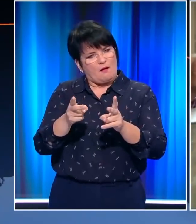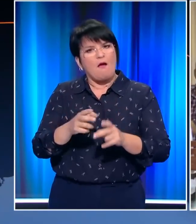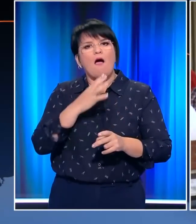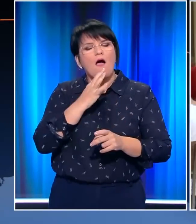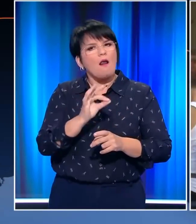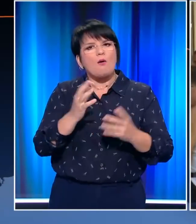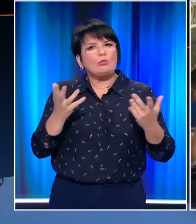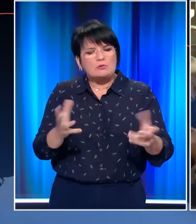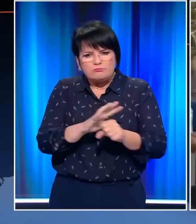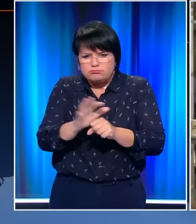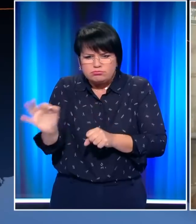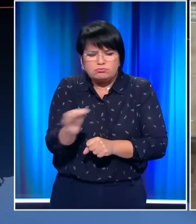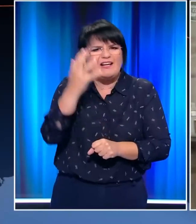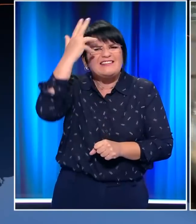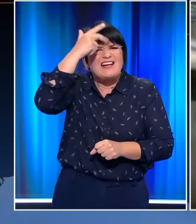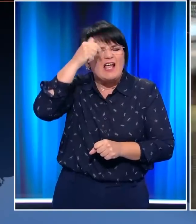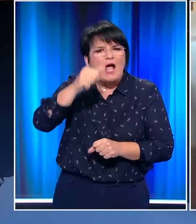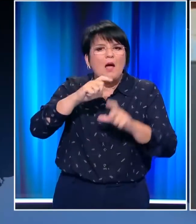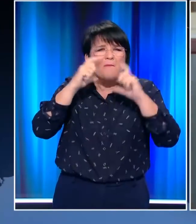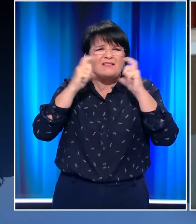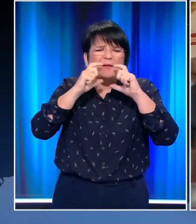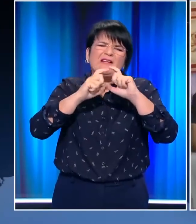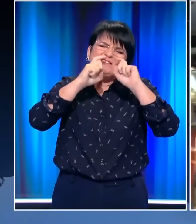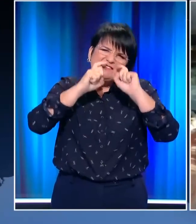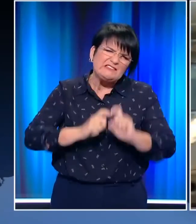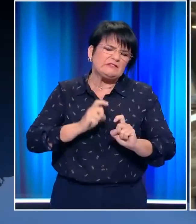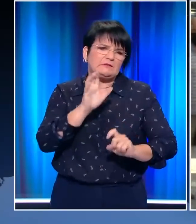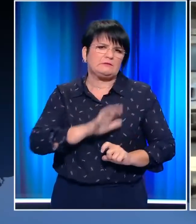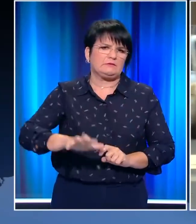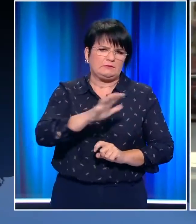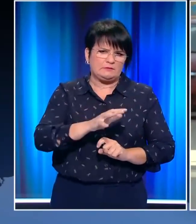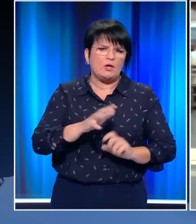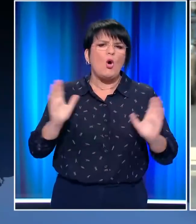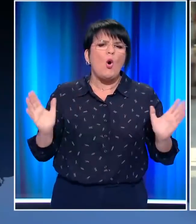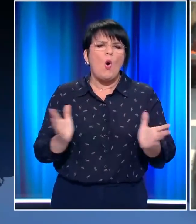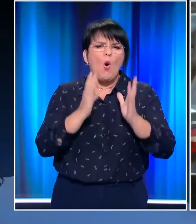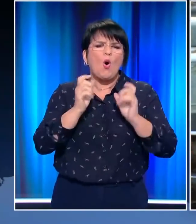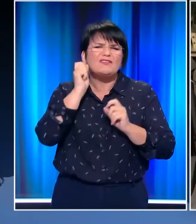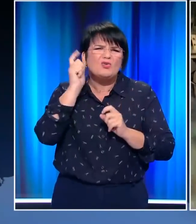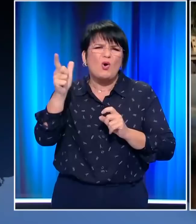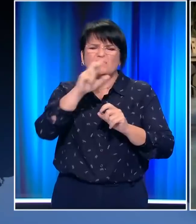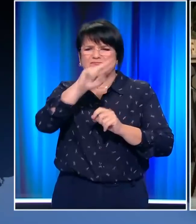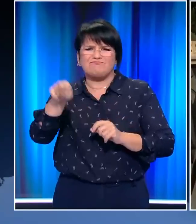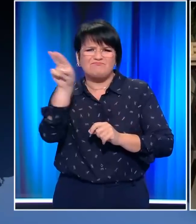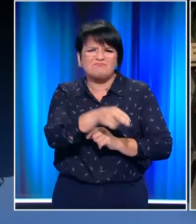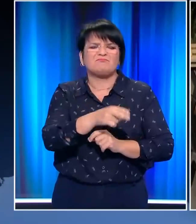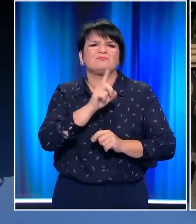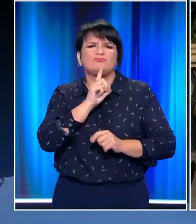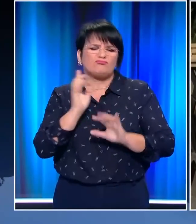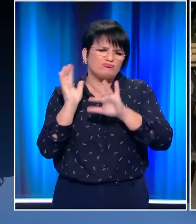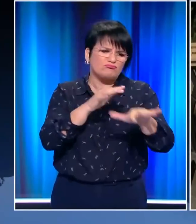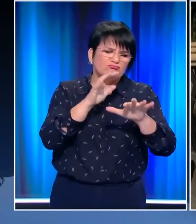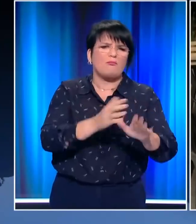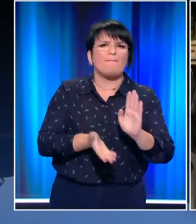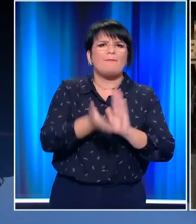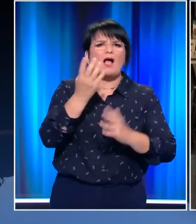της αύξησης των κρουσμάτων στα τρίκα αλλά η χρήση μάσκας είναι υποχρεωτική παντού αναστέλλεται κάθε είδους εκδήλωση ενώ απαγορεύονται οι συναθρήσεις